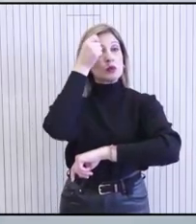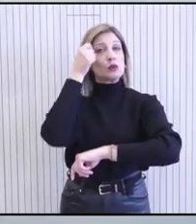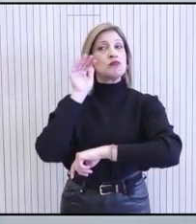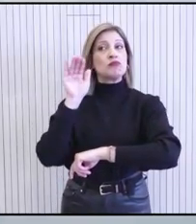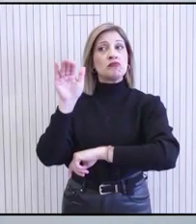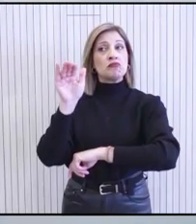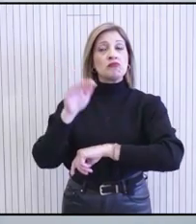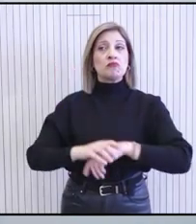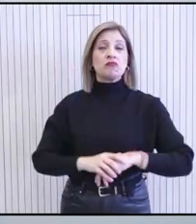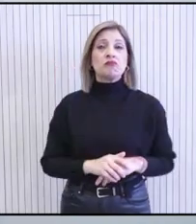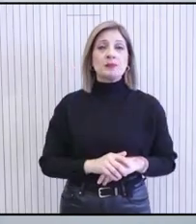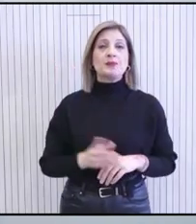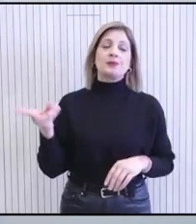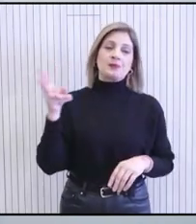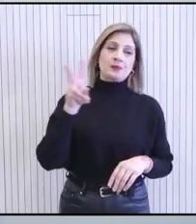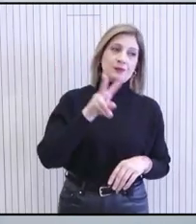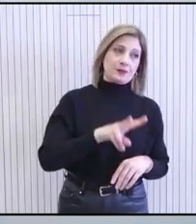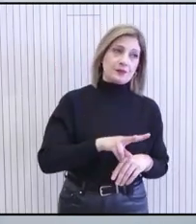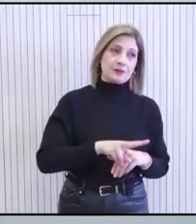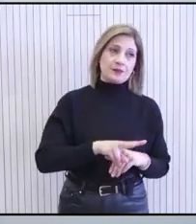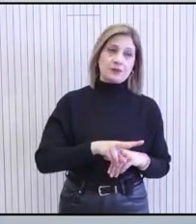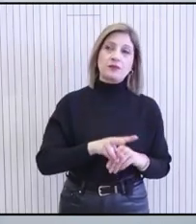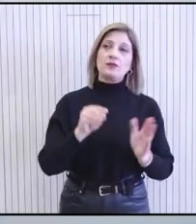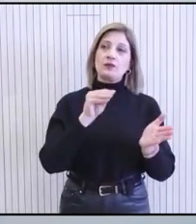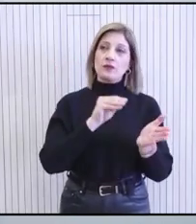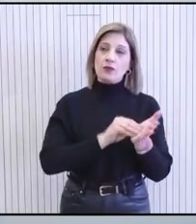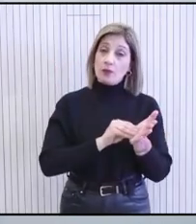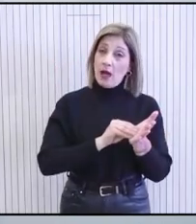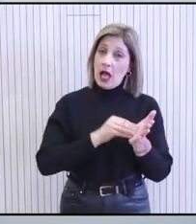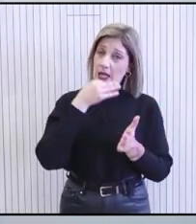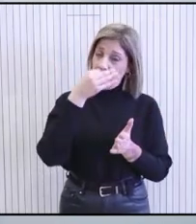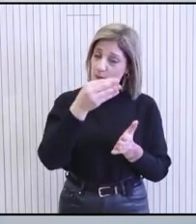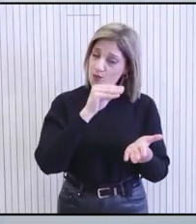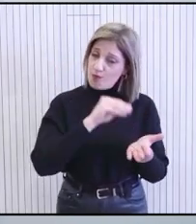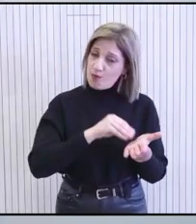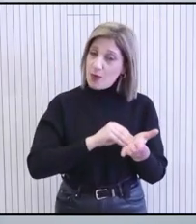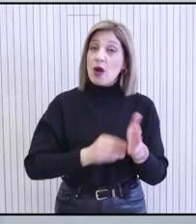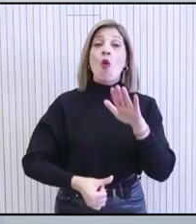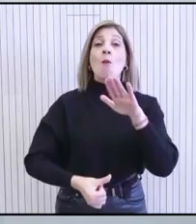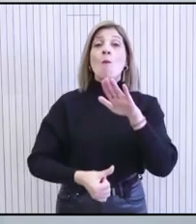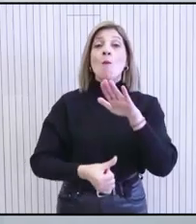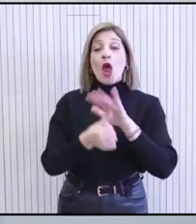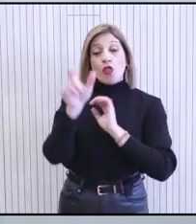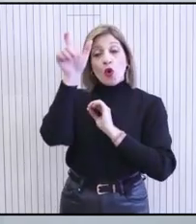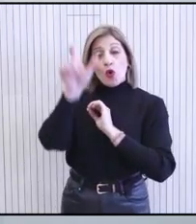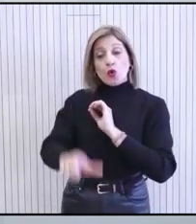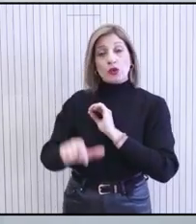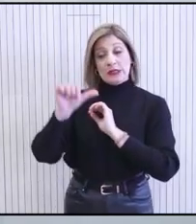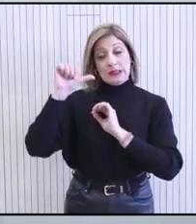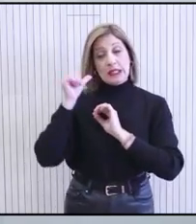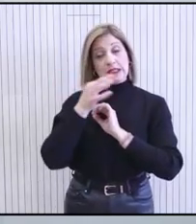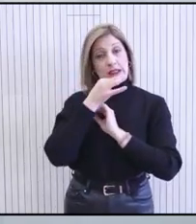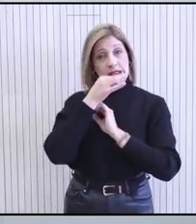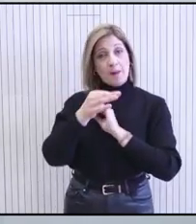πολλούς συμπολίτες μας. Ναι, να επαναλάβω για ακόμα μια φορά αυτό που ο ίδιος ο Πρόεδρος της Δημοκρατίας χθες είχε